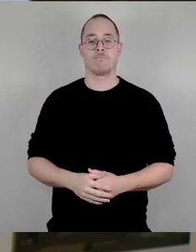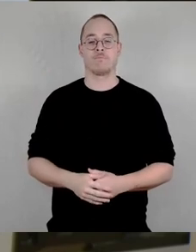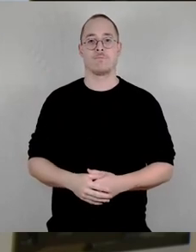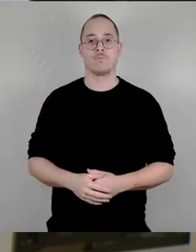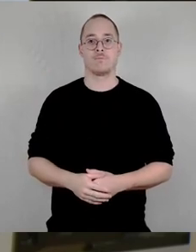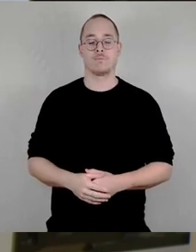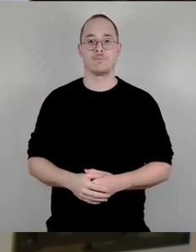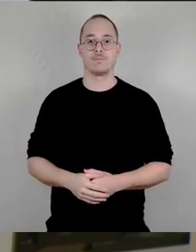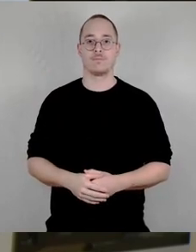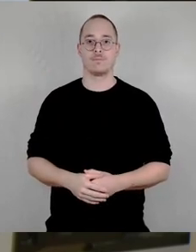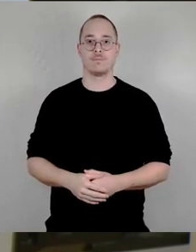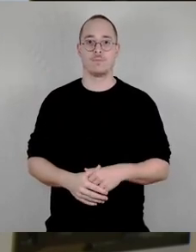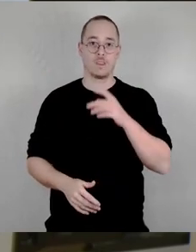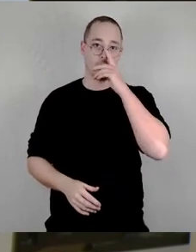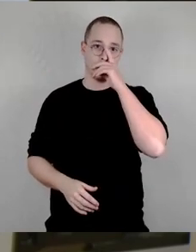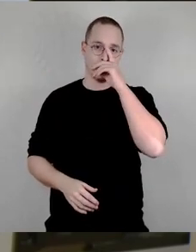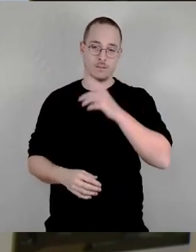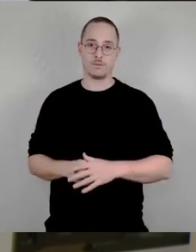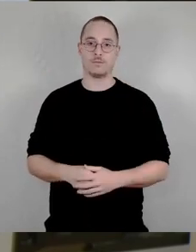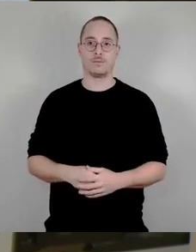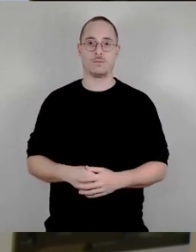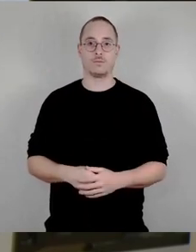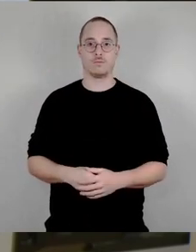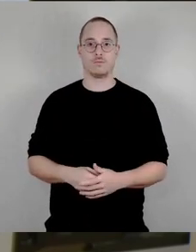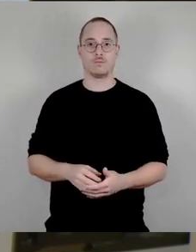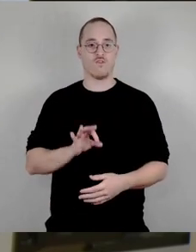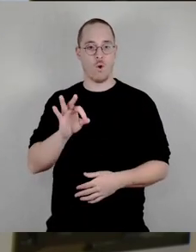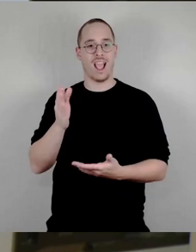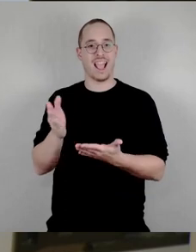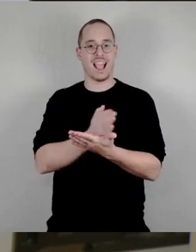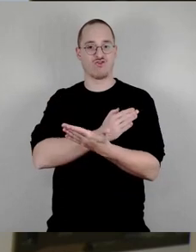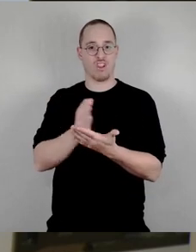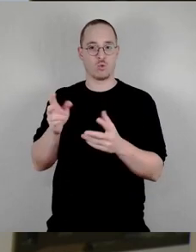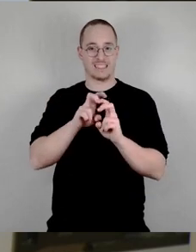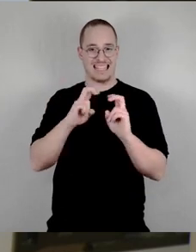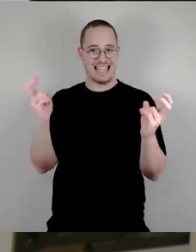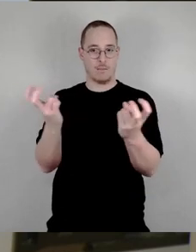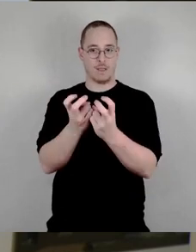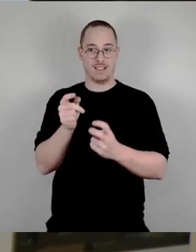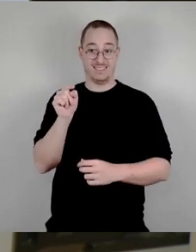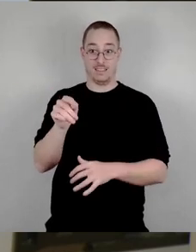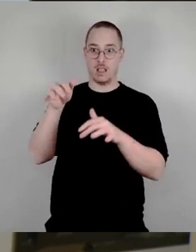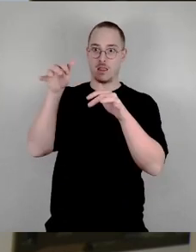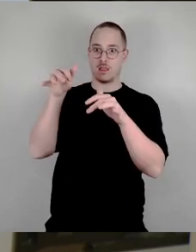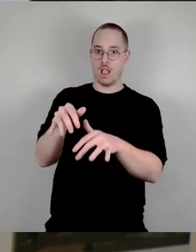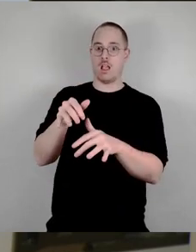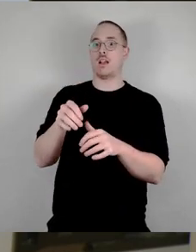Zu den Entscheidungsgrämen und deren Beschäftigkeit will ich jetzt gar nichts sagen